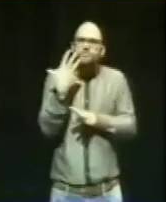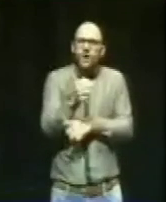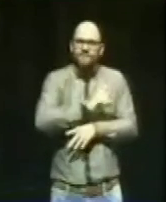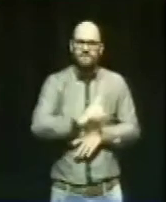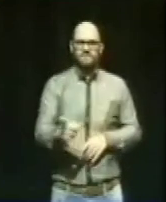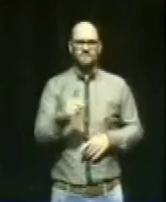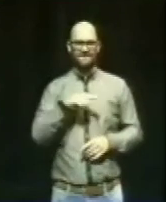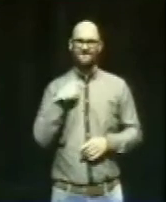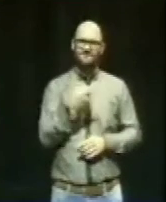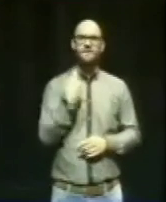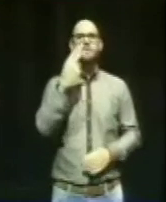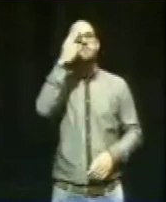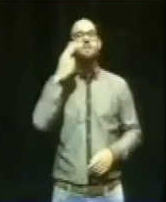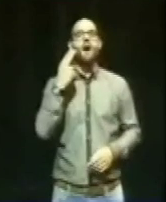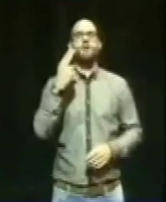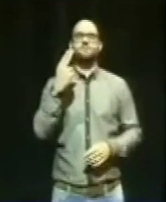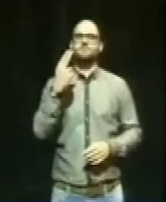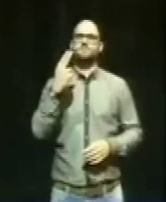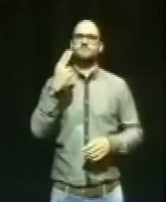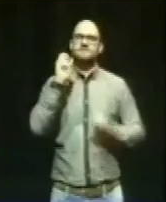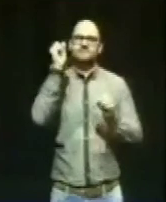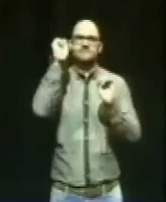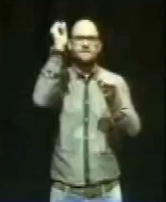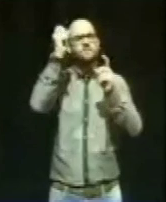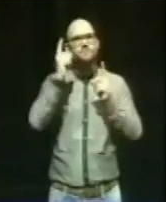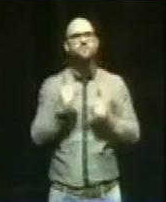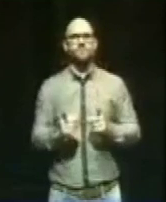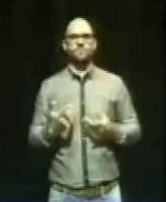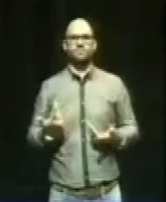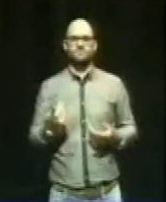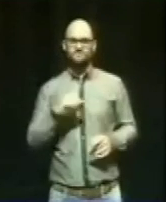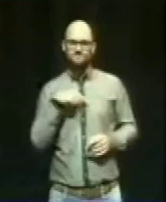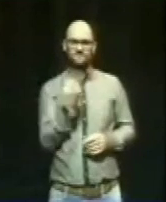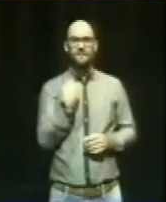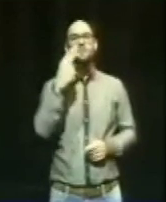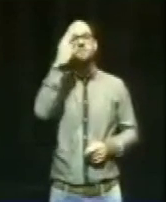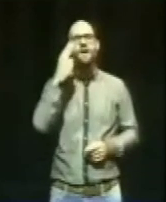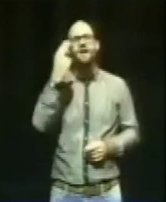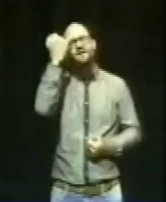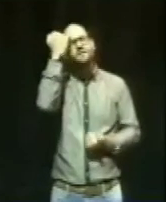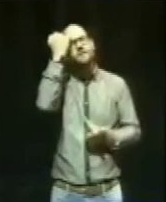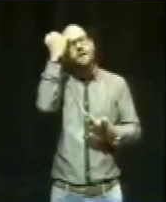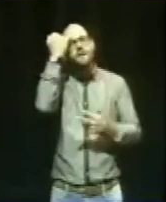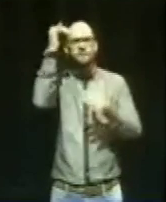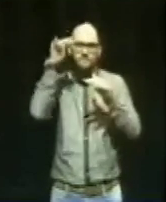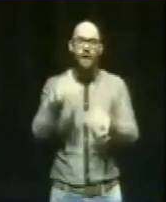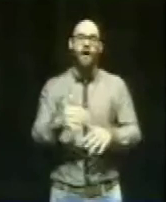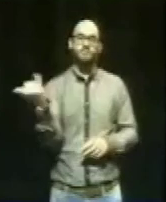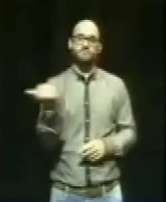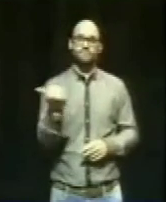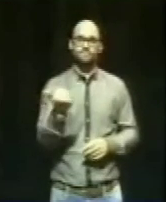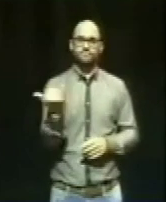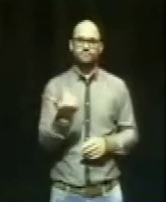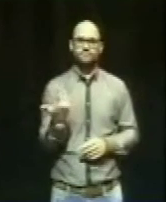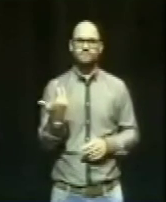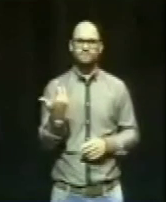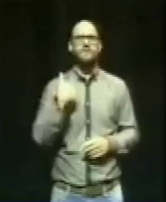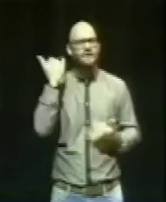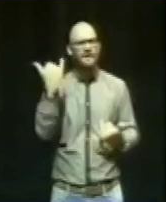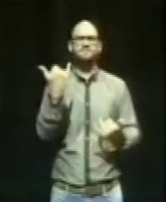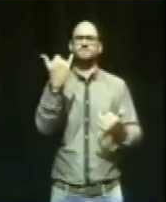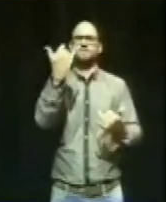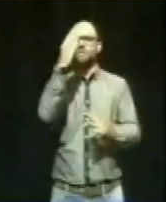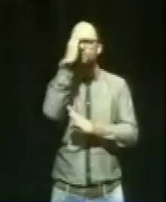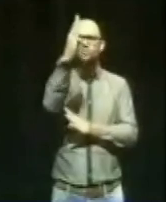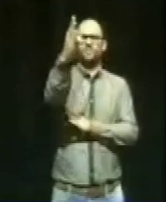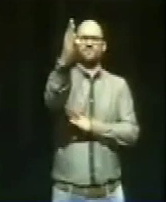Piraten müssen das in die Hand nehmen. Und wir Piraten haben gute Ideen dazu. Volle Kraft voraus mit einem